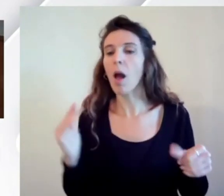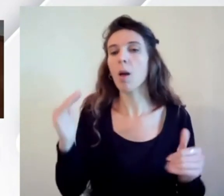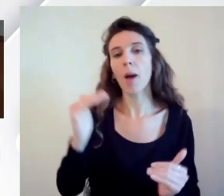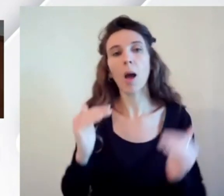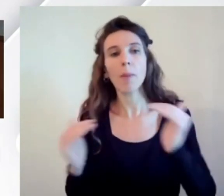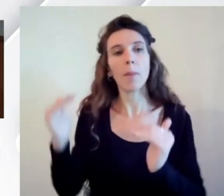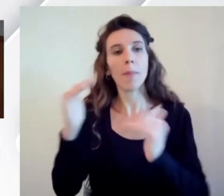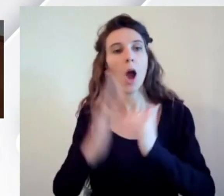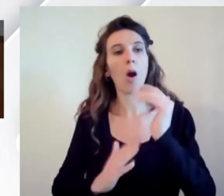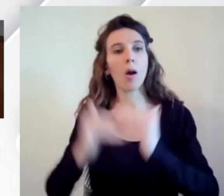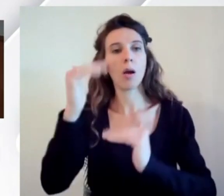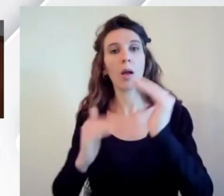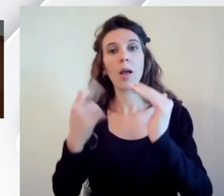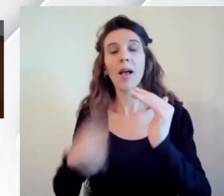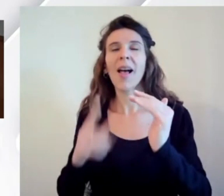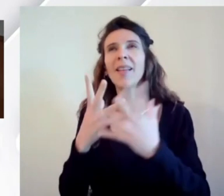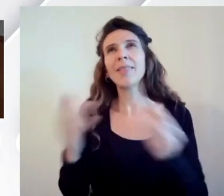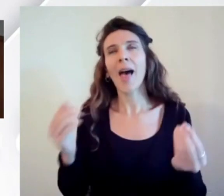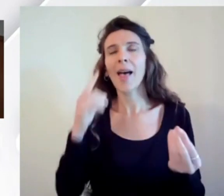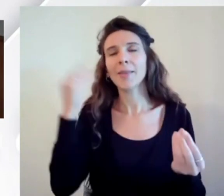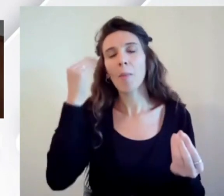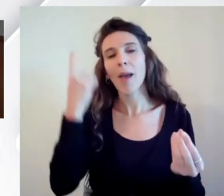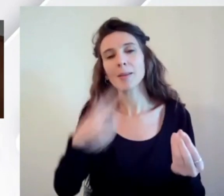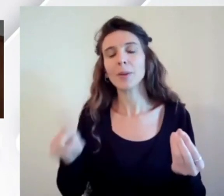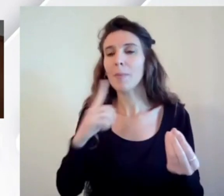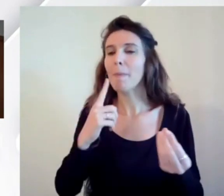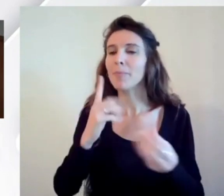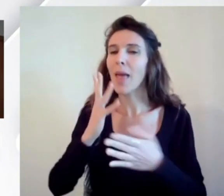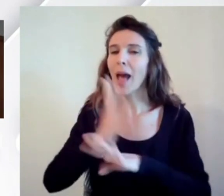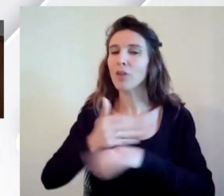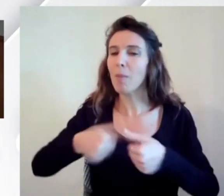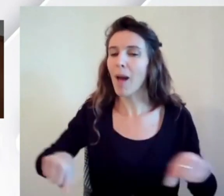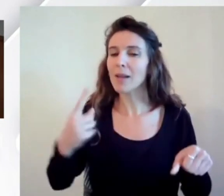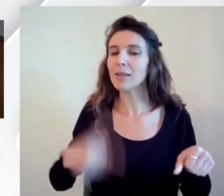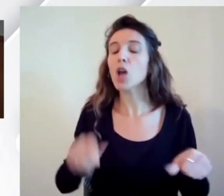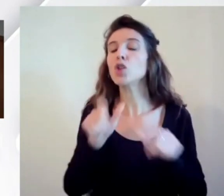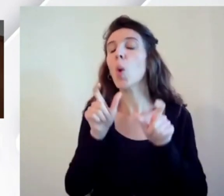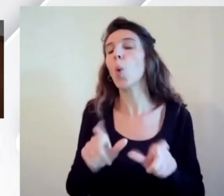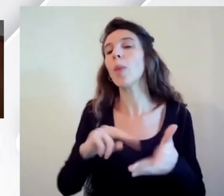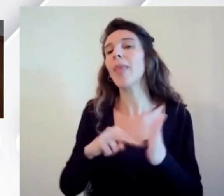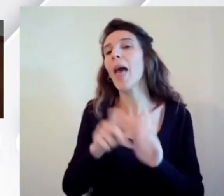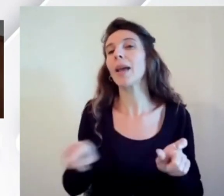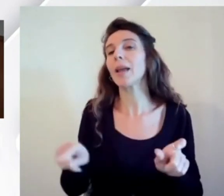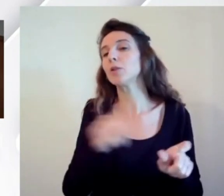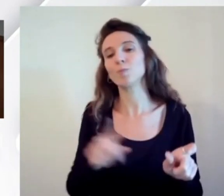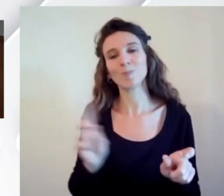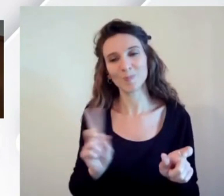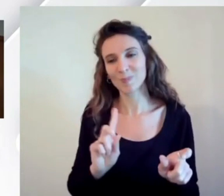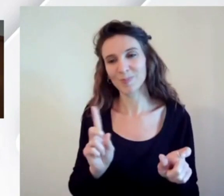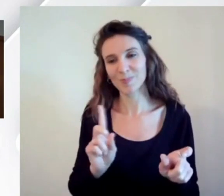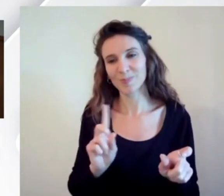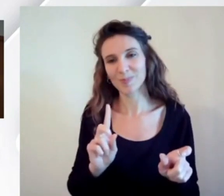molti pensano che si tratti solamente che il by default sia una roba per tecnici, non è così. Il by default è